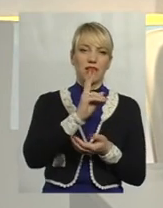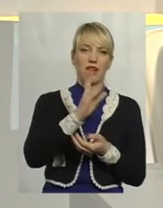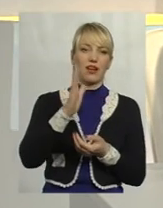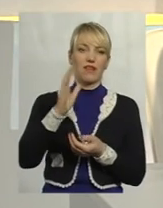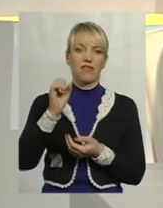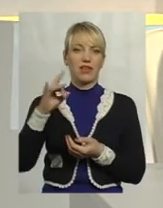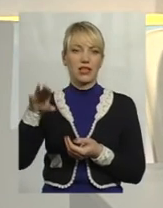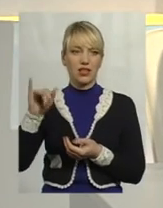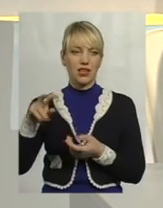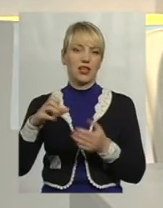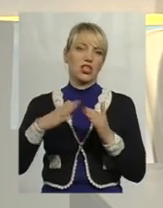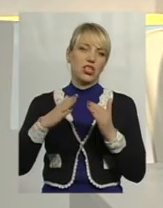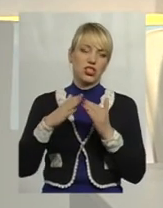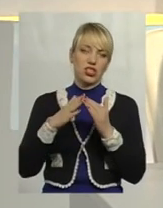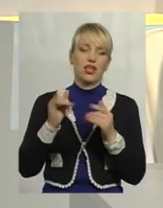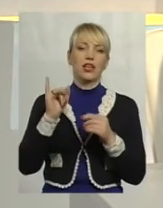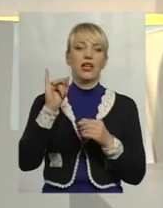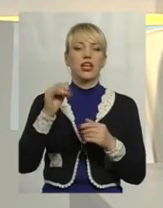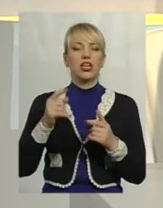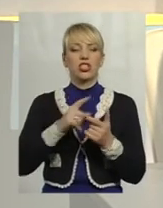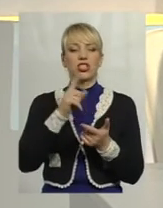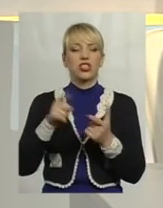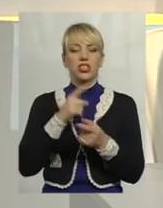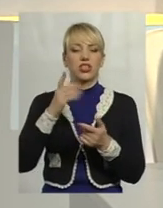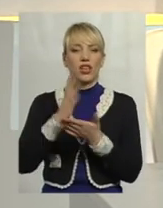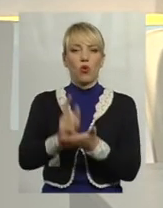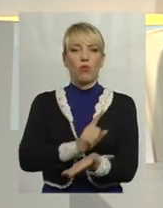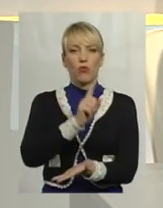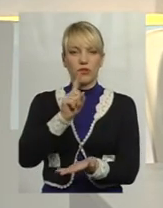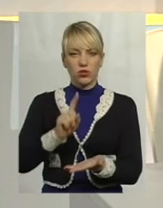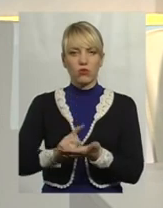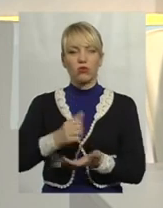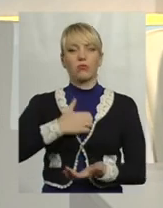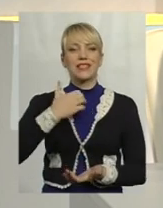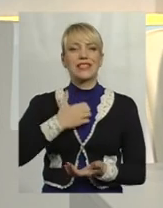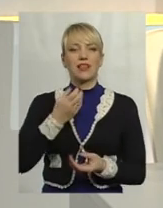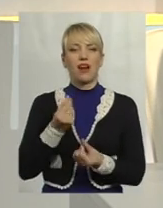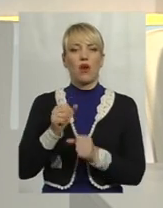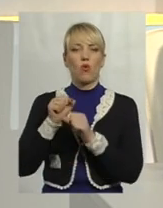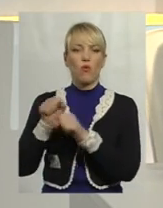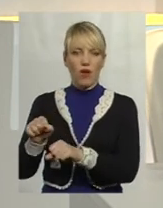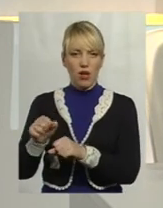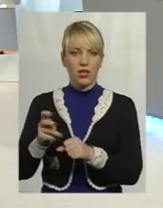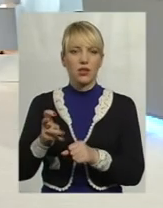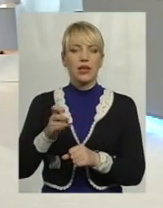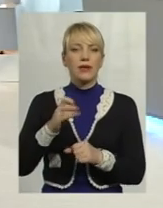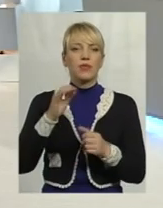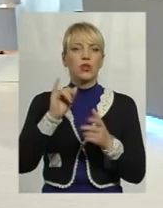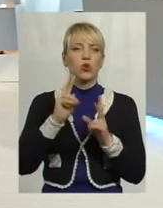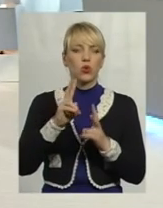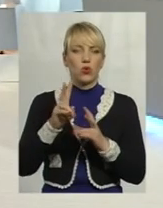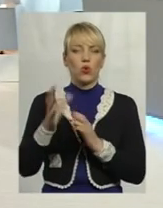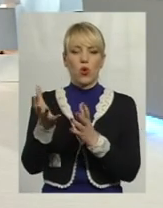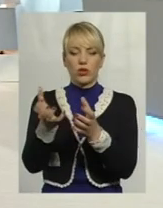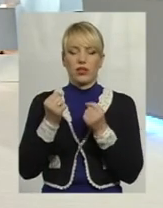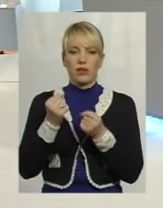самого отримувача кредиту і, відповідно,